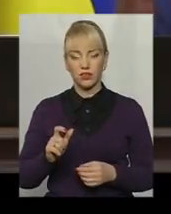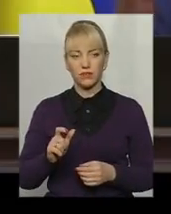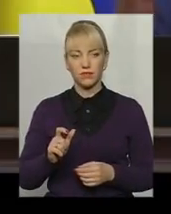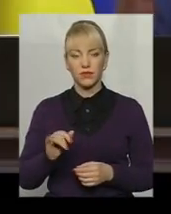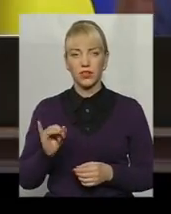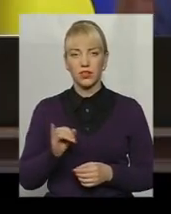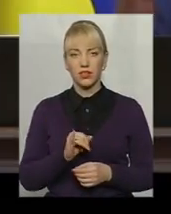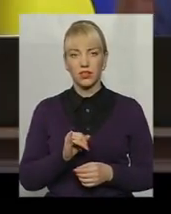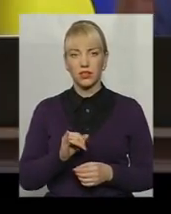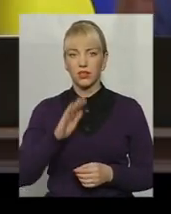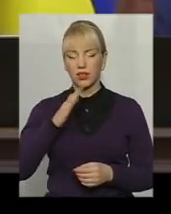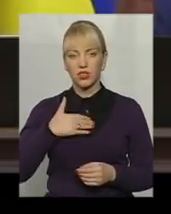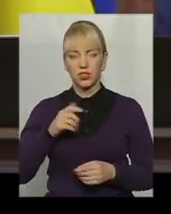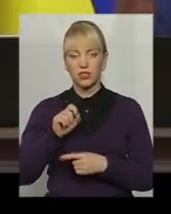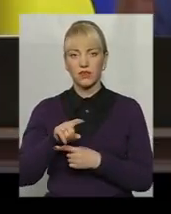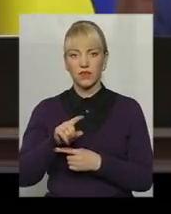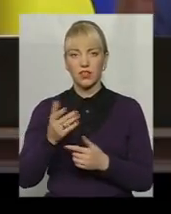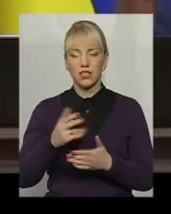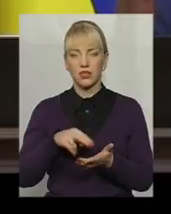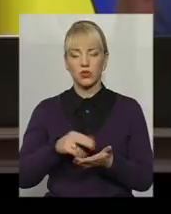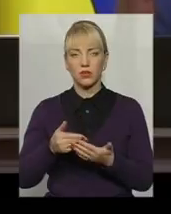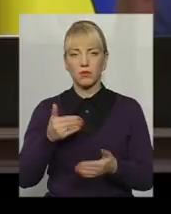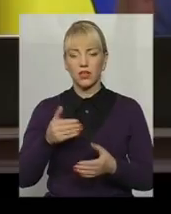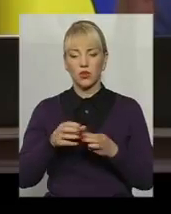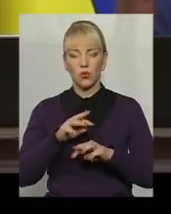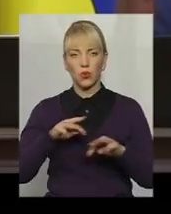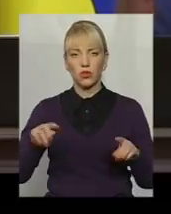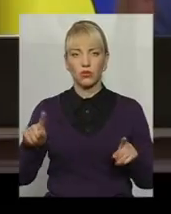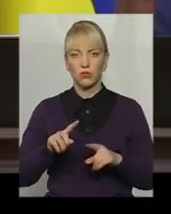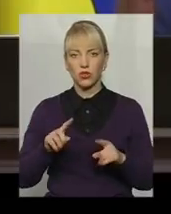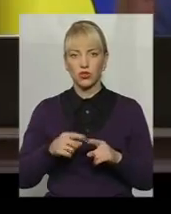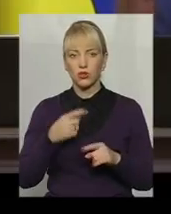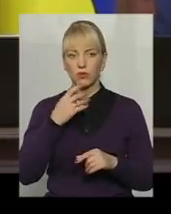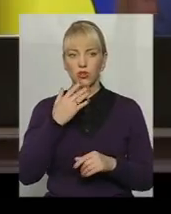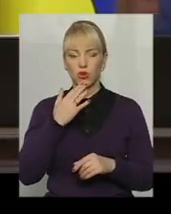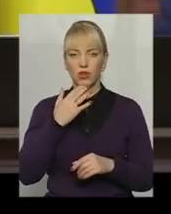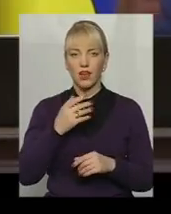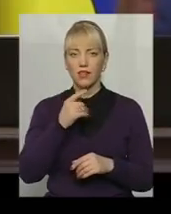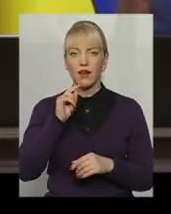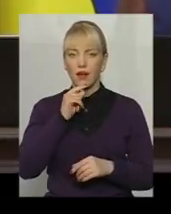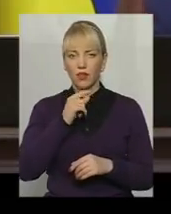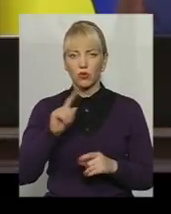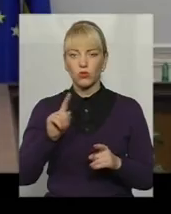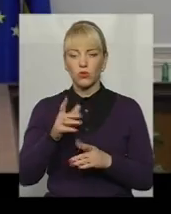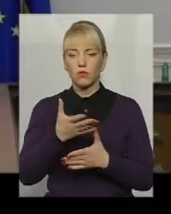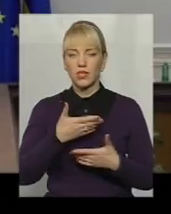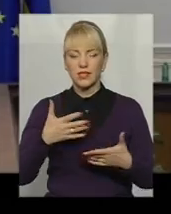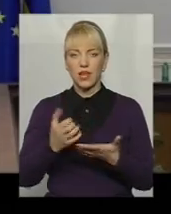І наше завдання, яке стоїть перед урядом, полягає в тому, щоб розвивати національну економіку і все, що ми заробили, віддавати людям.